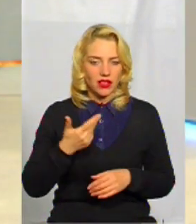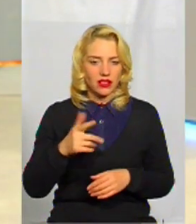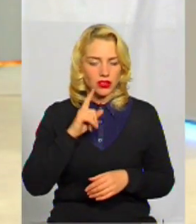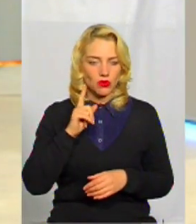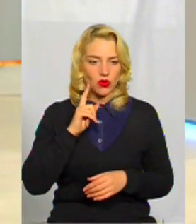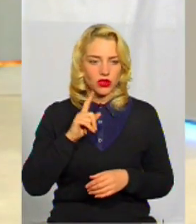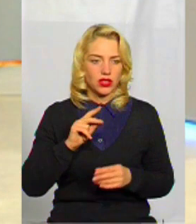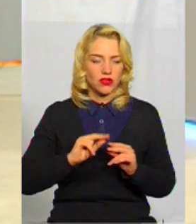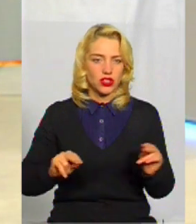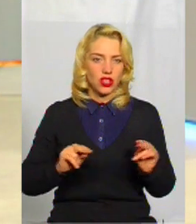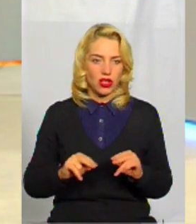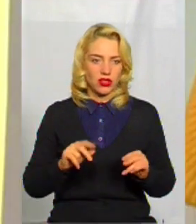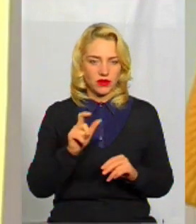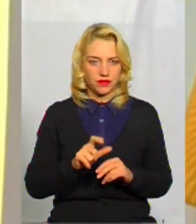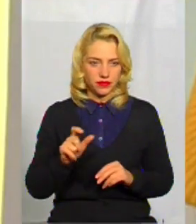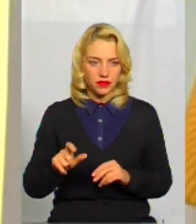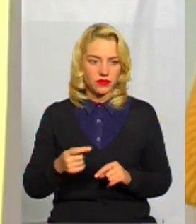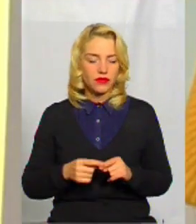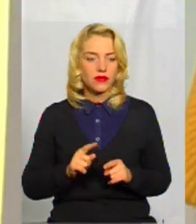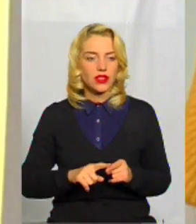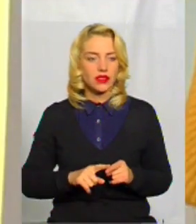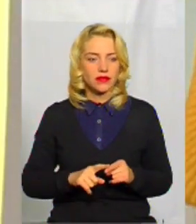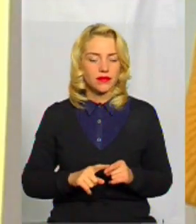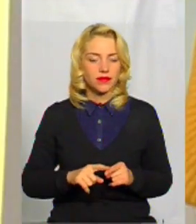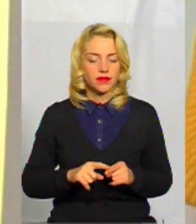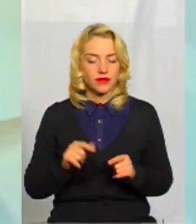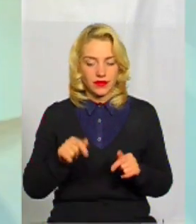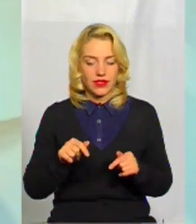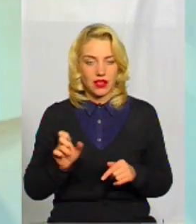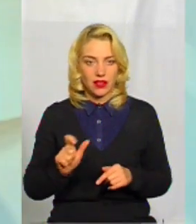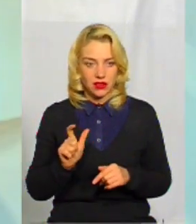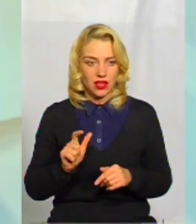вчительок. Це саме в цей хакатон. цей хакатон, так.